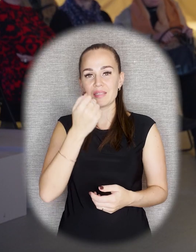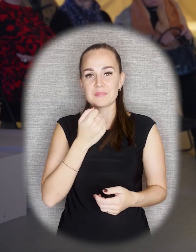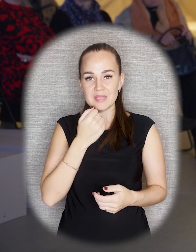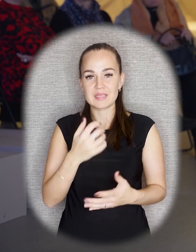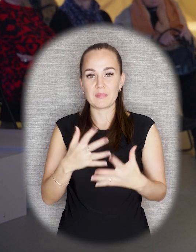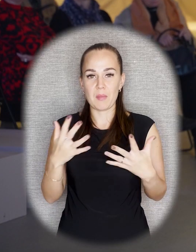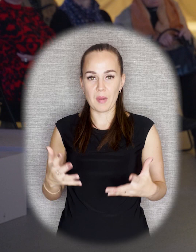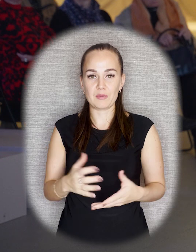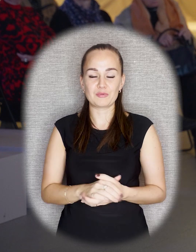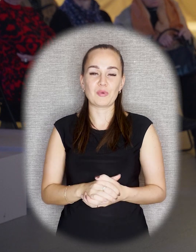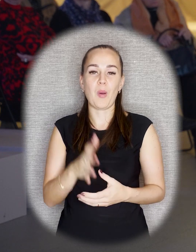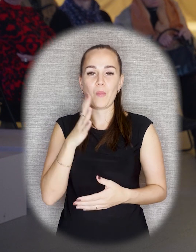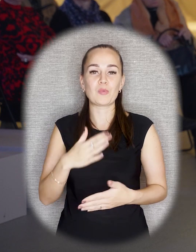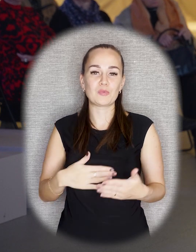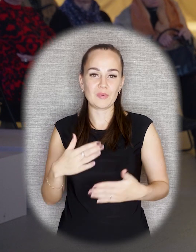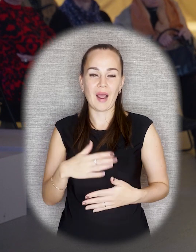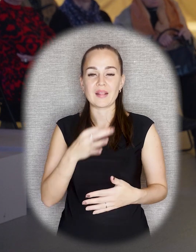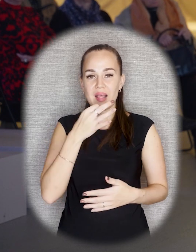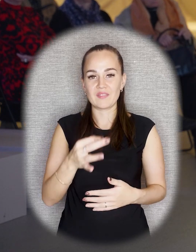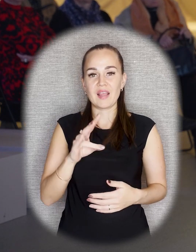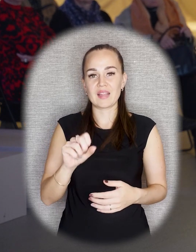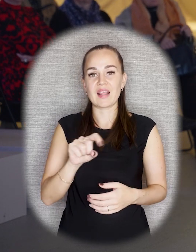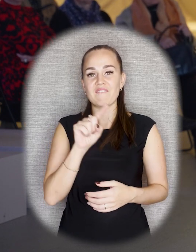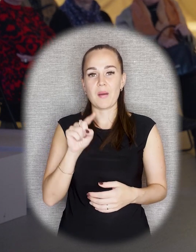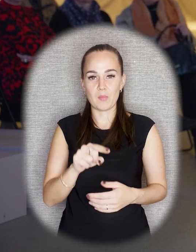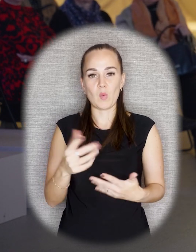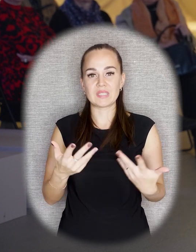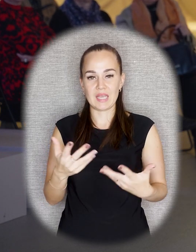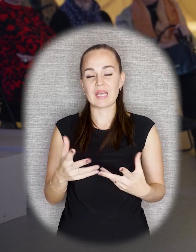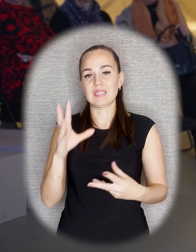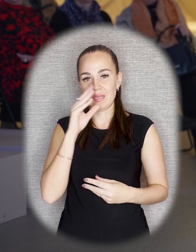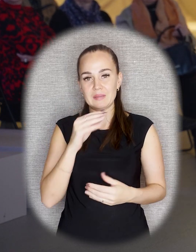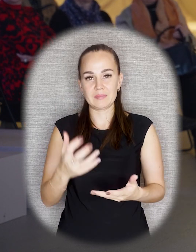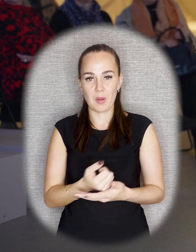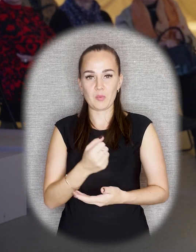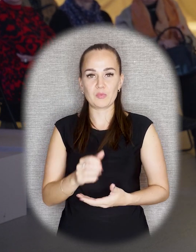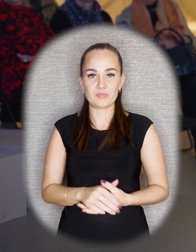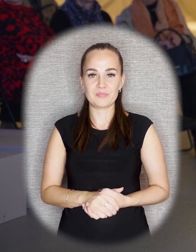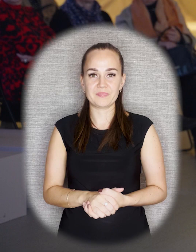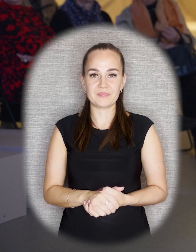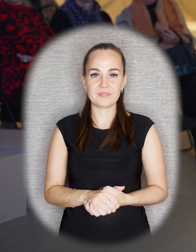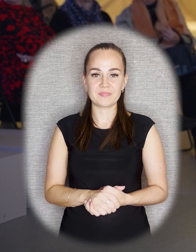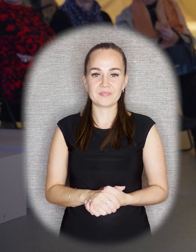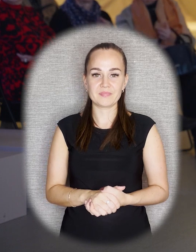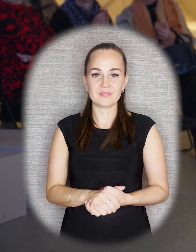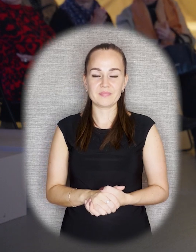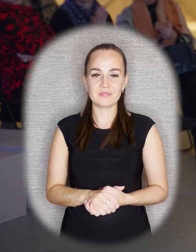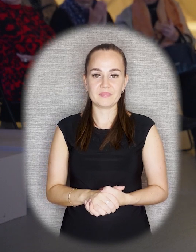в рамках такого формата. Спасибо за то, что интересуетесь скульптурой, буду рада ответить на вопросы, если смогу.